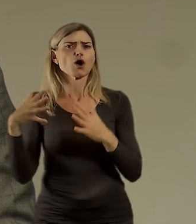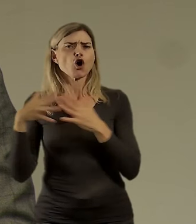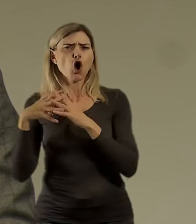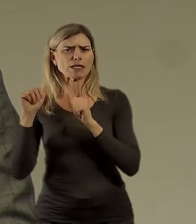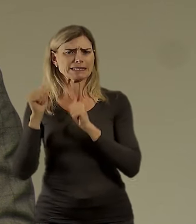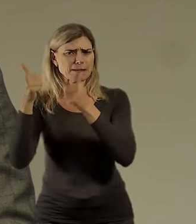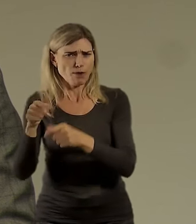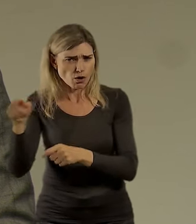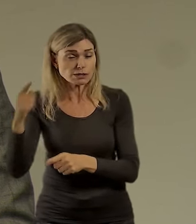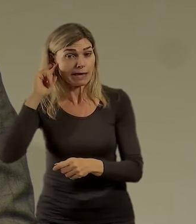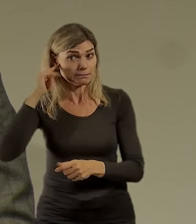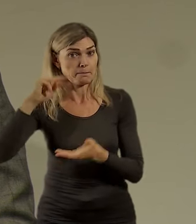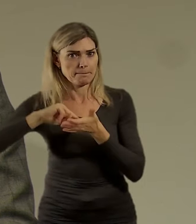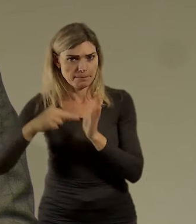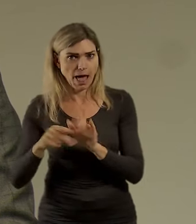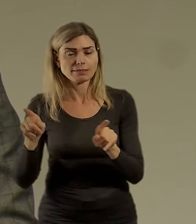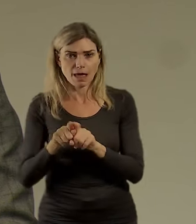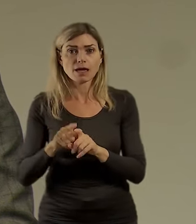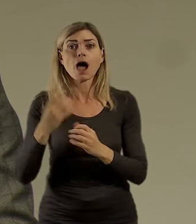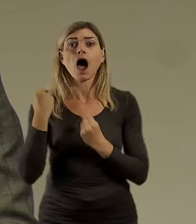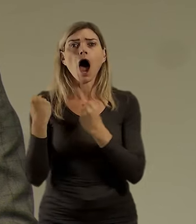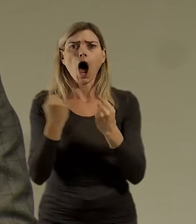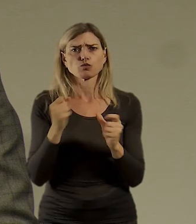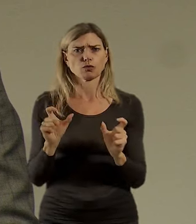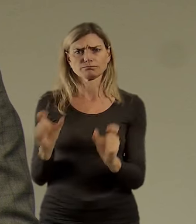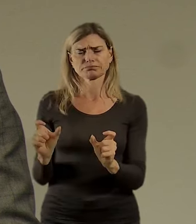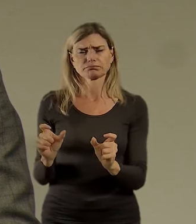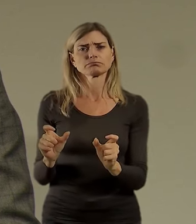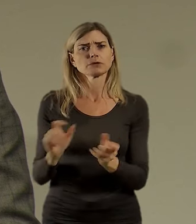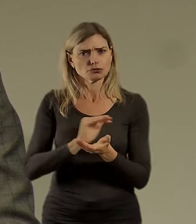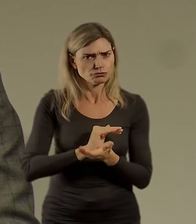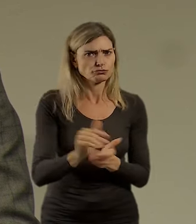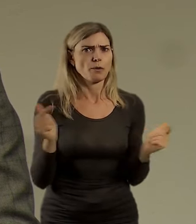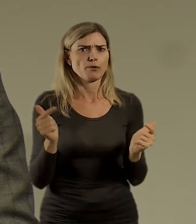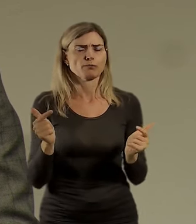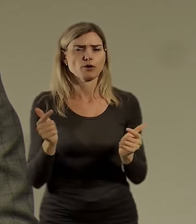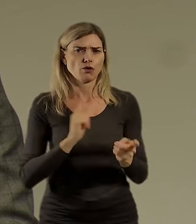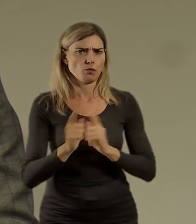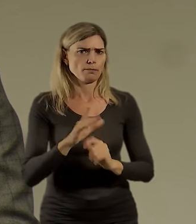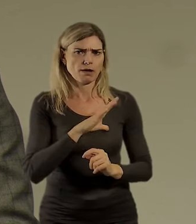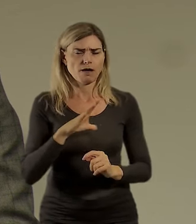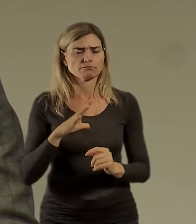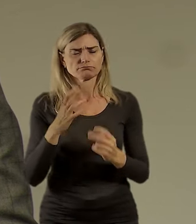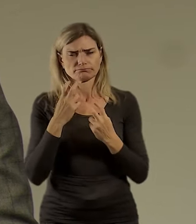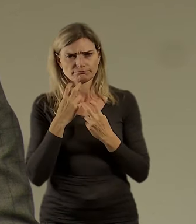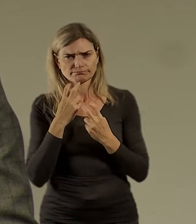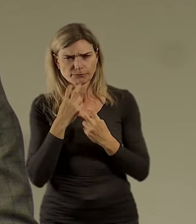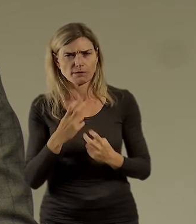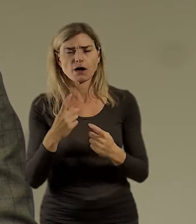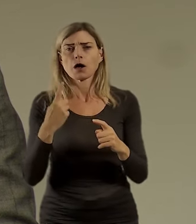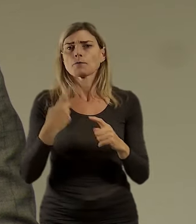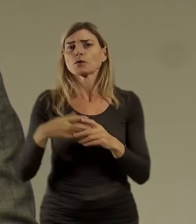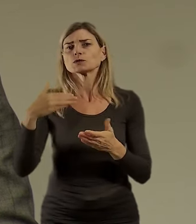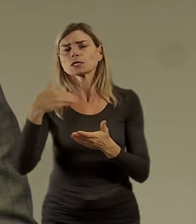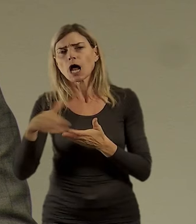uvažuje, že bude bez aut, takže to by bylo další. Potom věci jako třeba drážní promenáda a